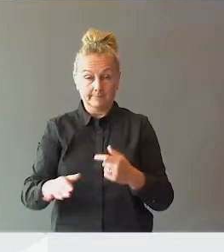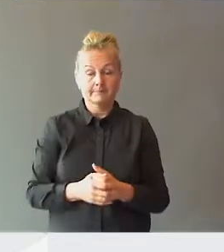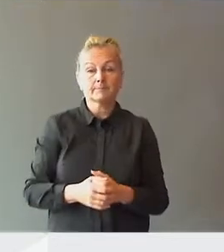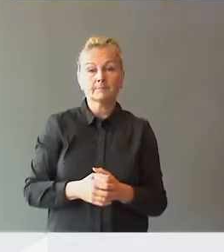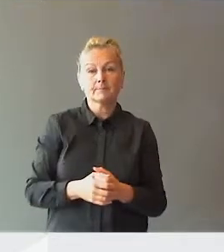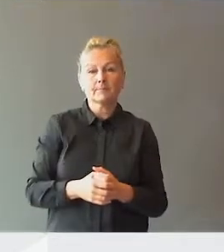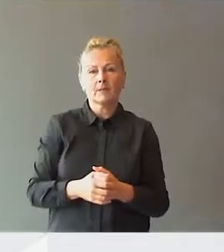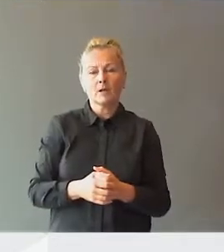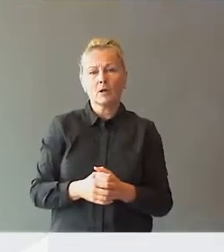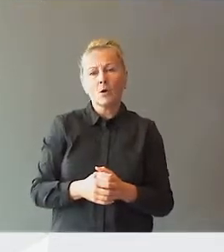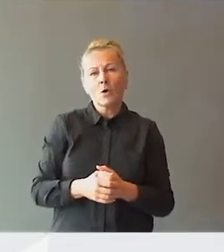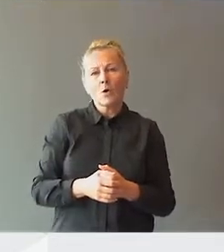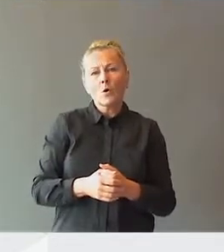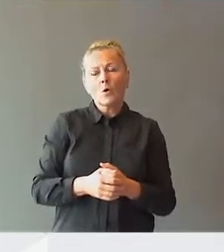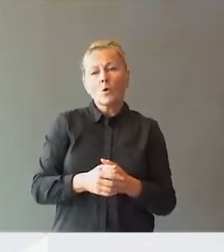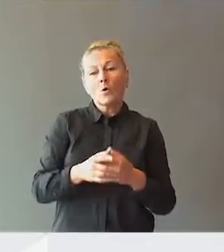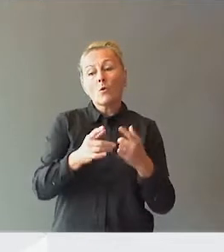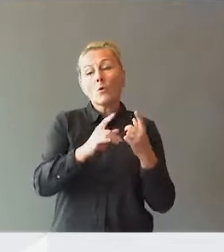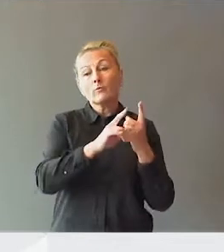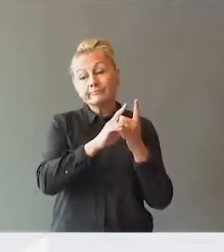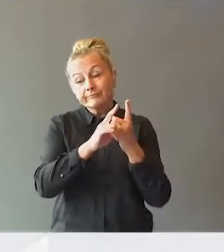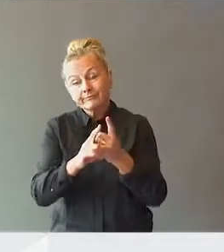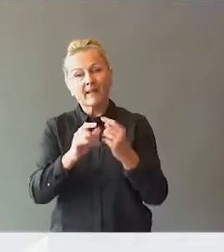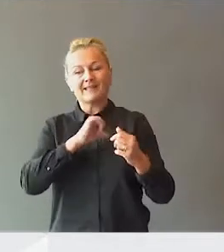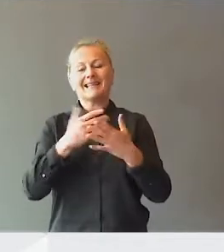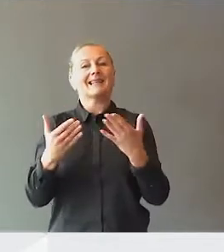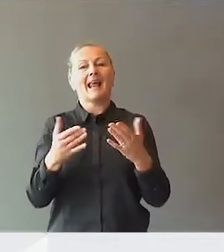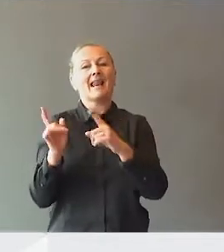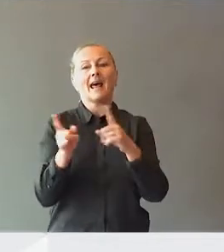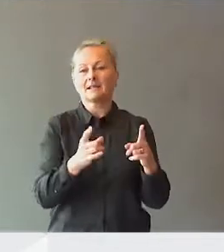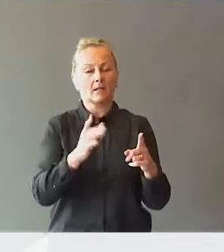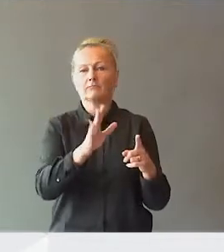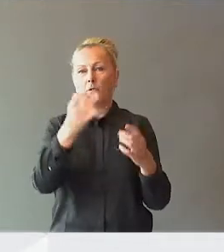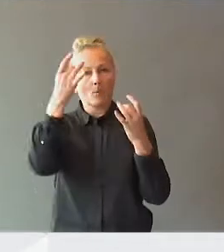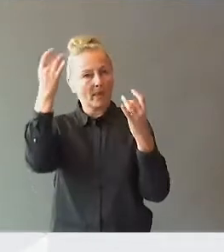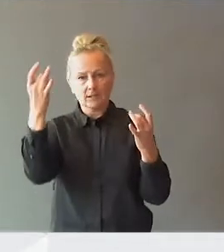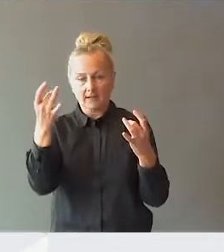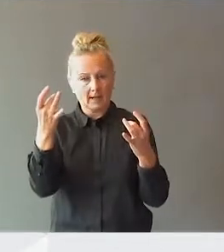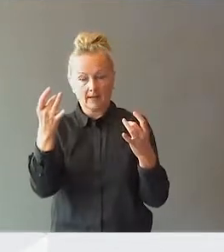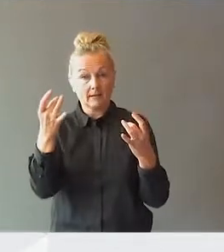og dermed så får du, og hvis ikke læreren har kompetansen,